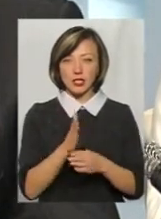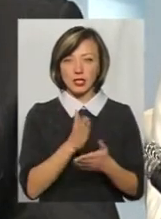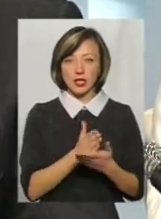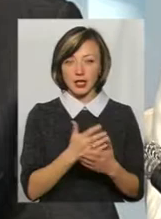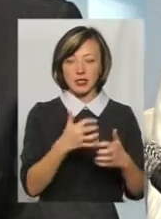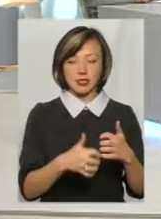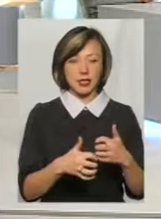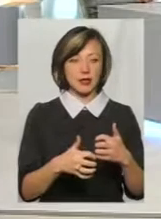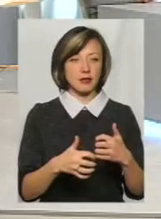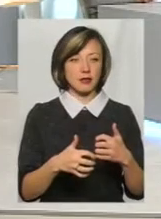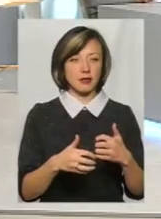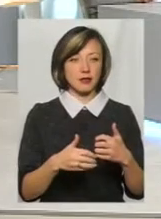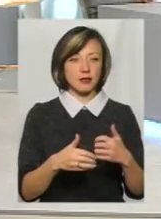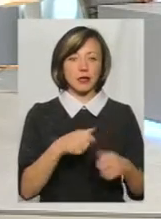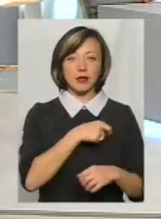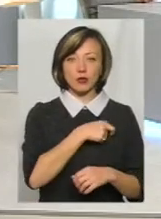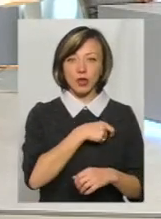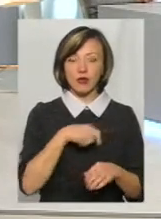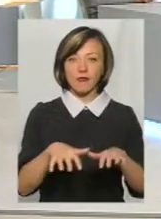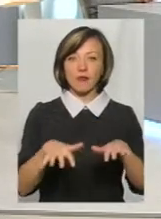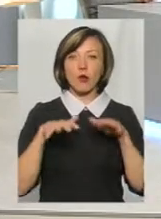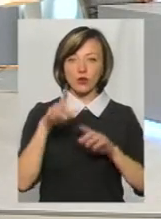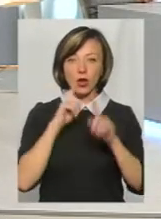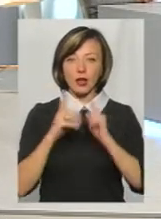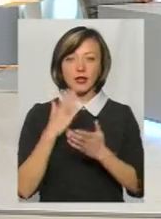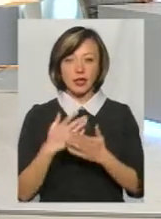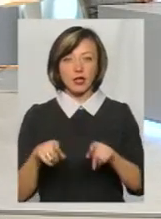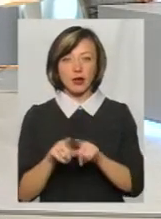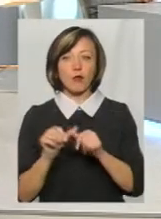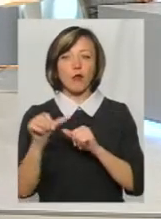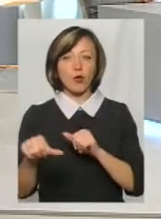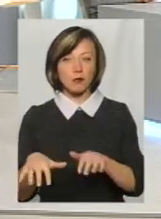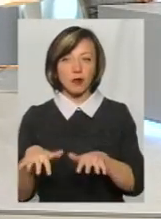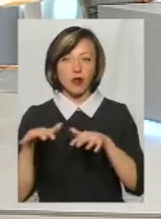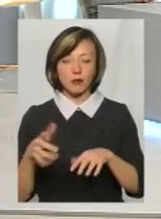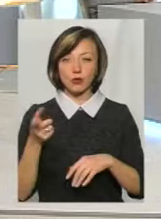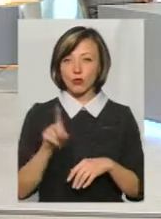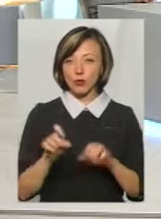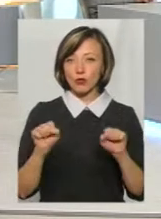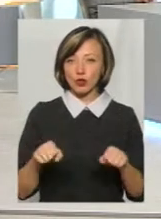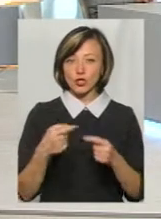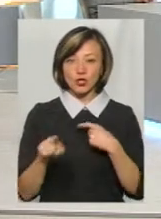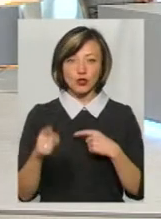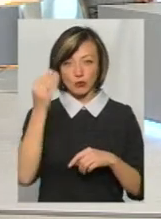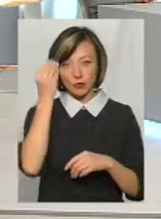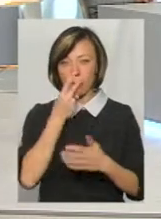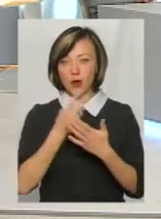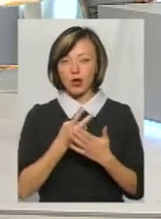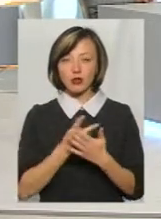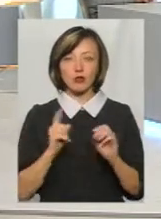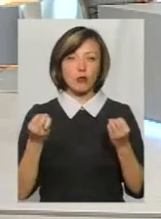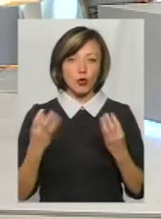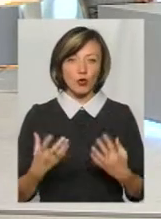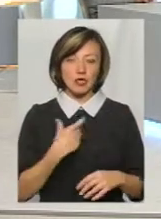серед депутатів Верховної Ради, є такі, які поза парламентом. І тому, в принципі, можна з іншої сторони побачити, що ми